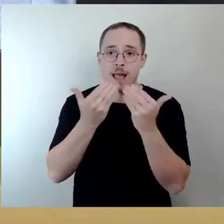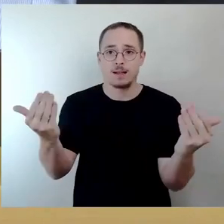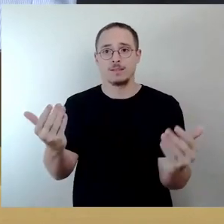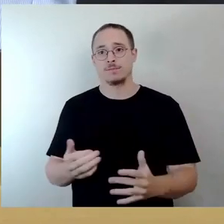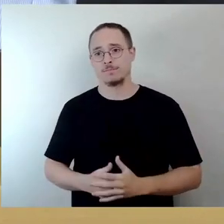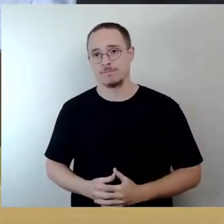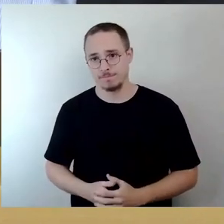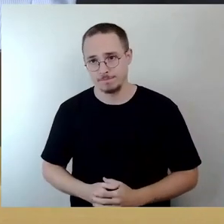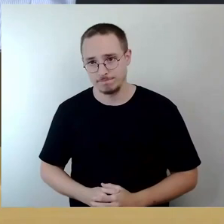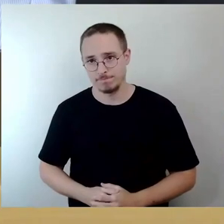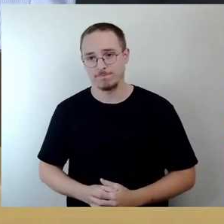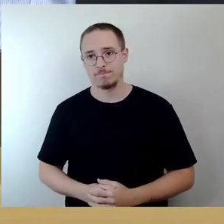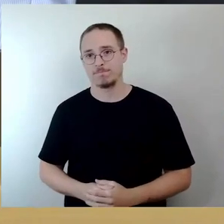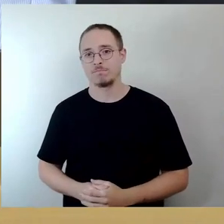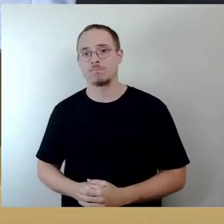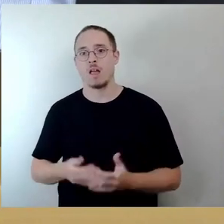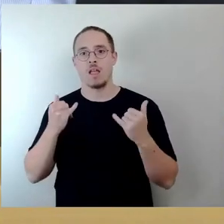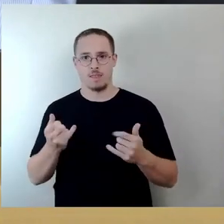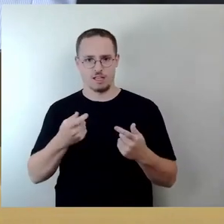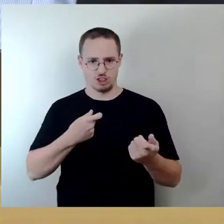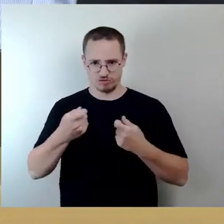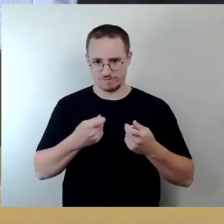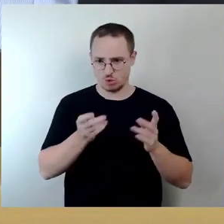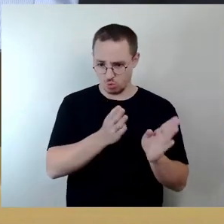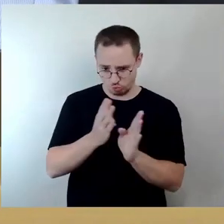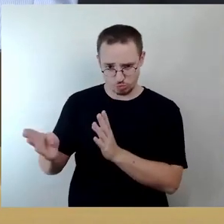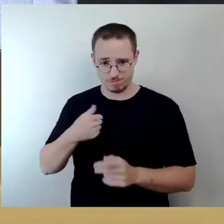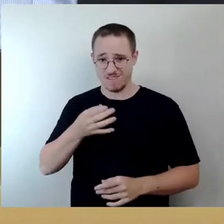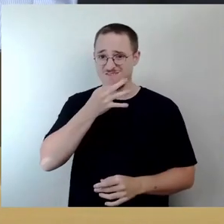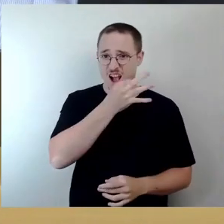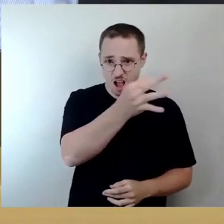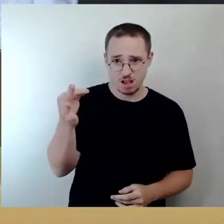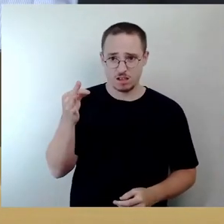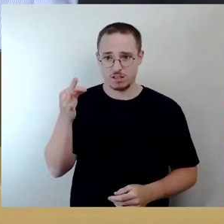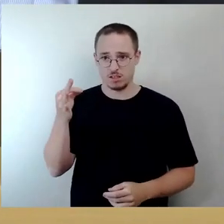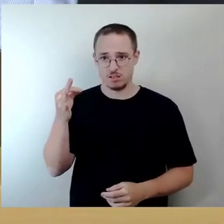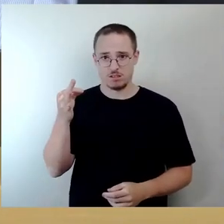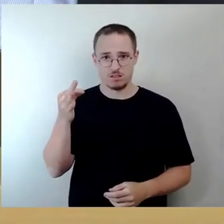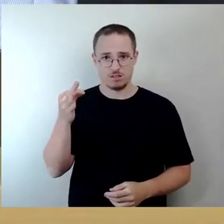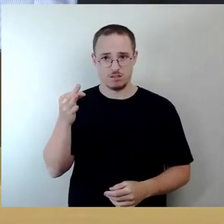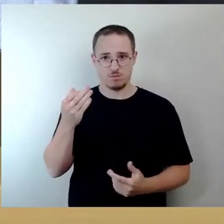Jetzt würde ich mal geschäftsordentlich die Frage erst mal an die Reihen des Stadtrates stellen, ob es möglich ist,